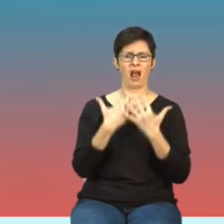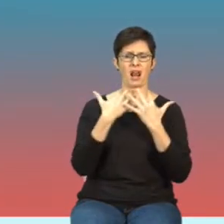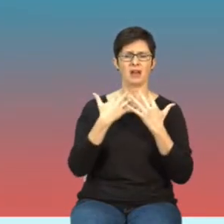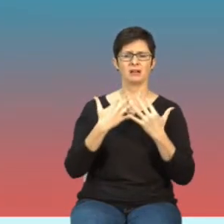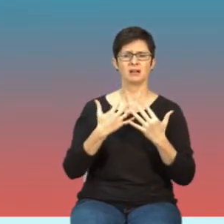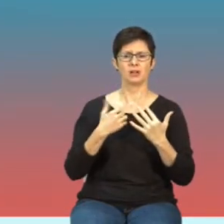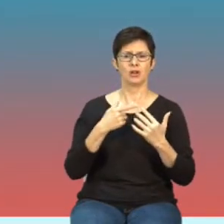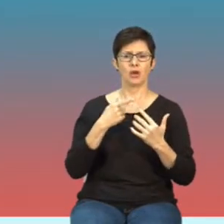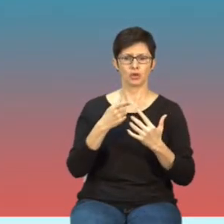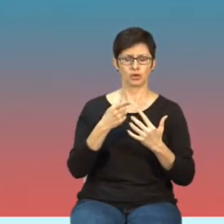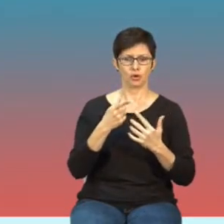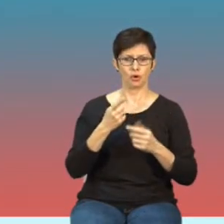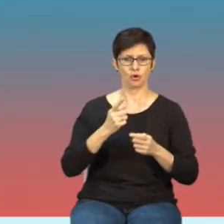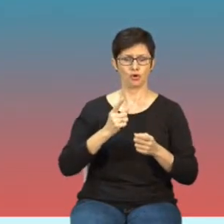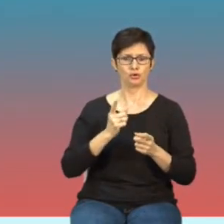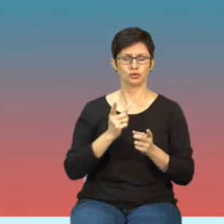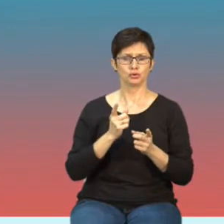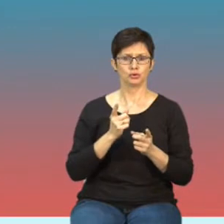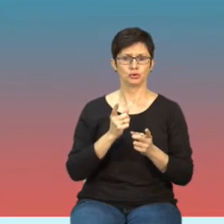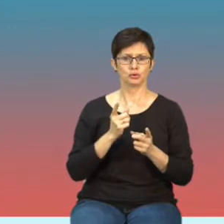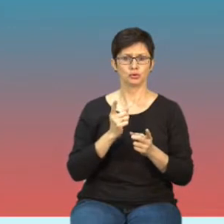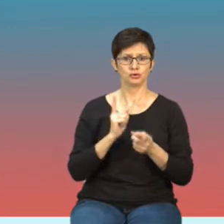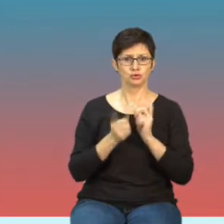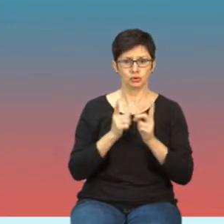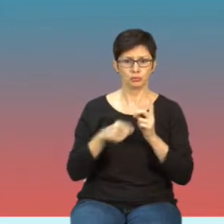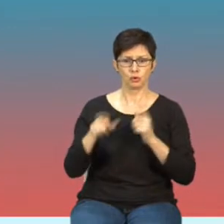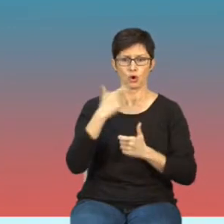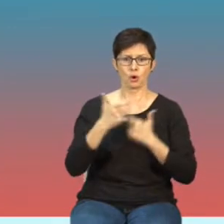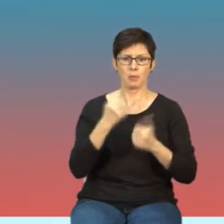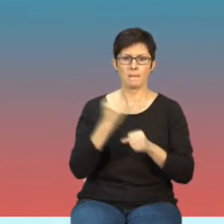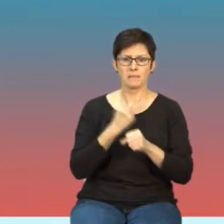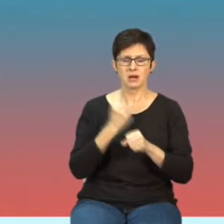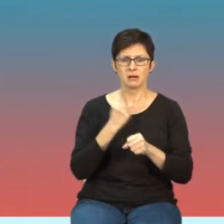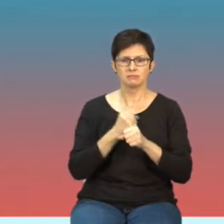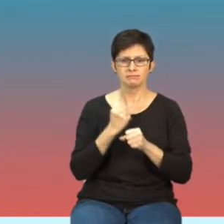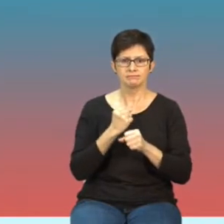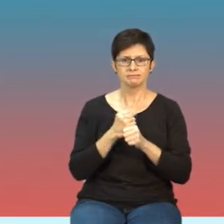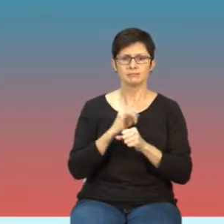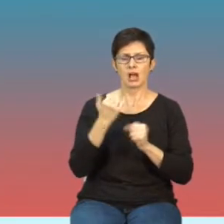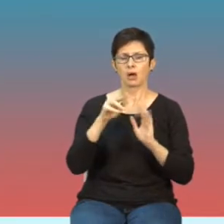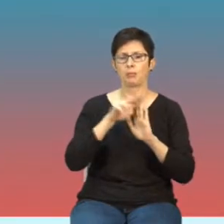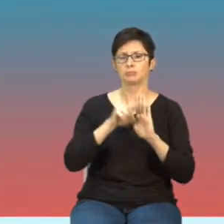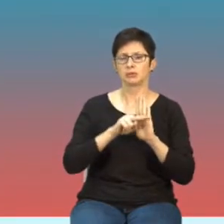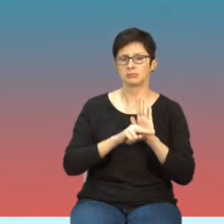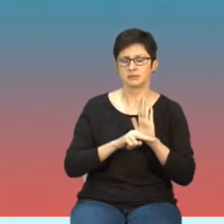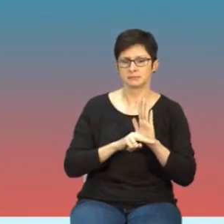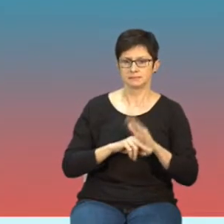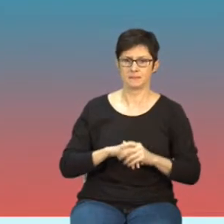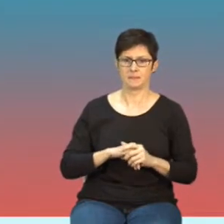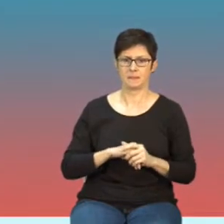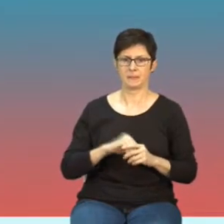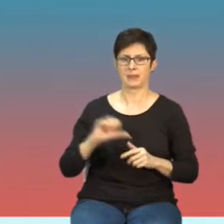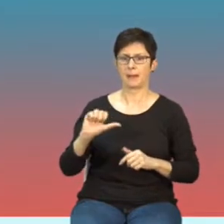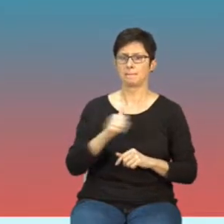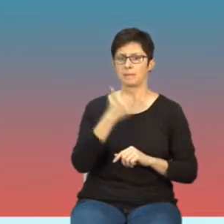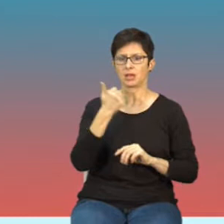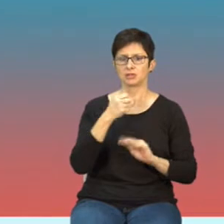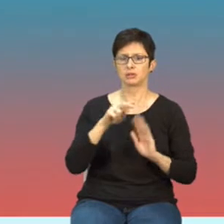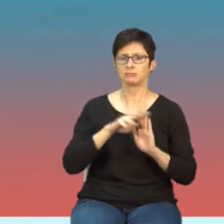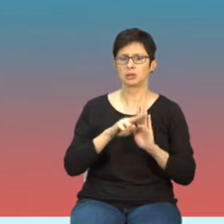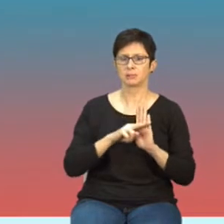no to to bardzo przyspieszyło pracę nad normatywami. Pierwsze normatywy,